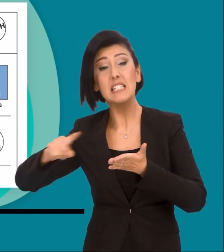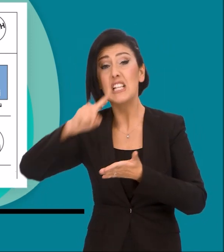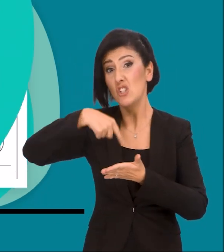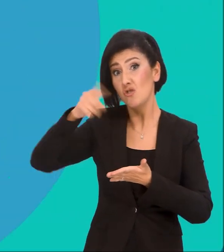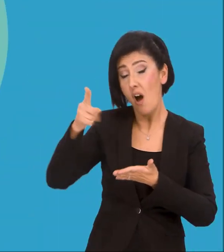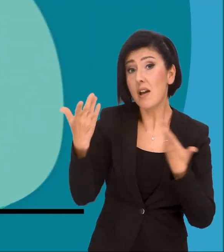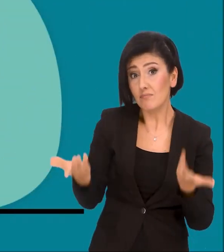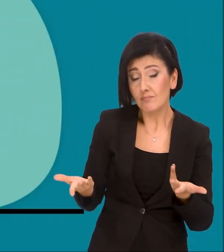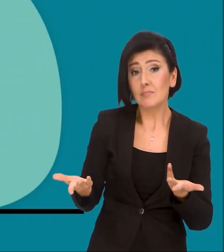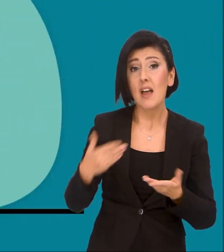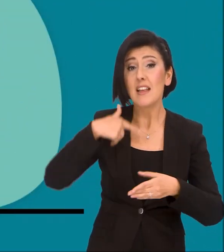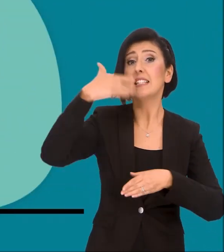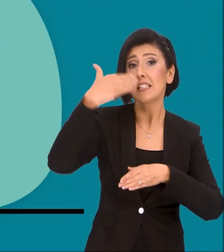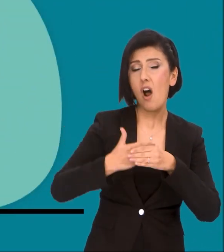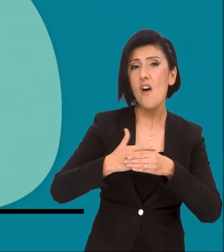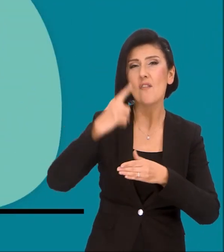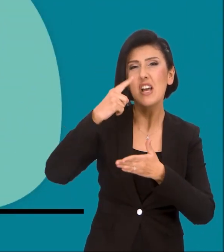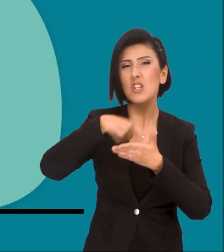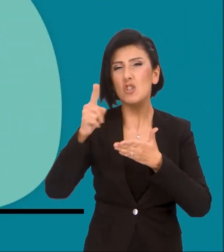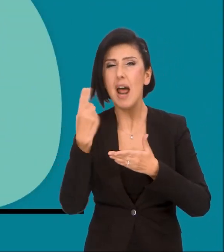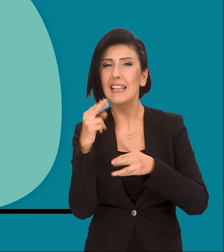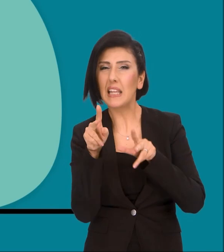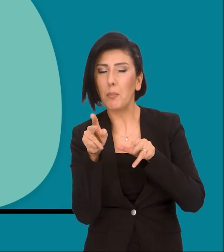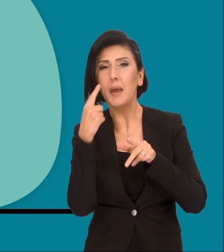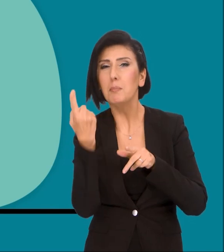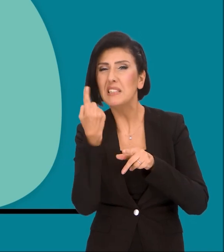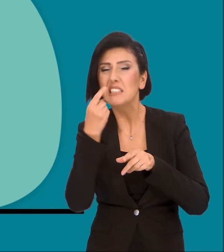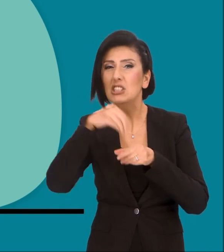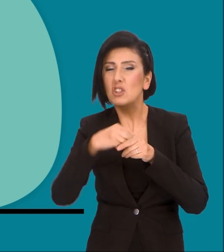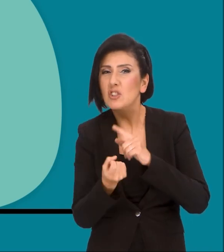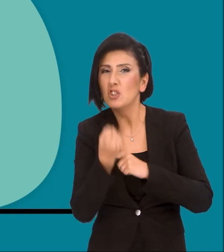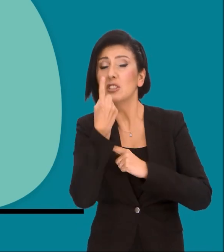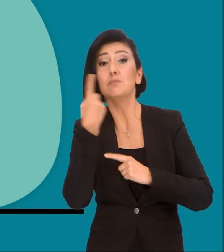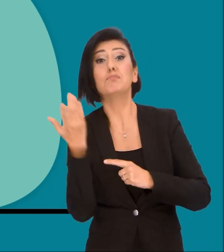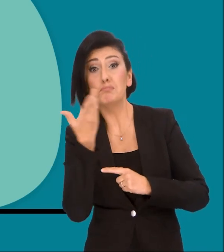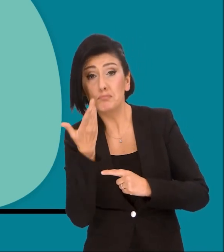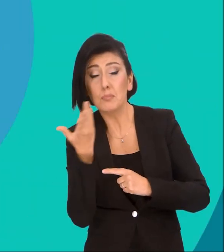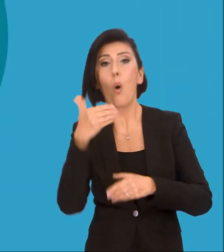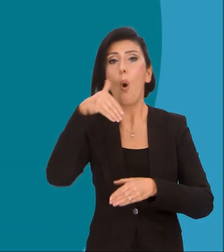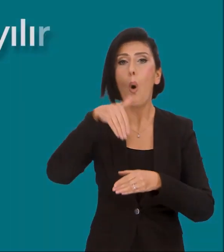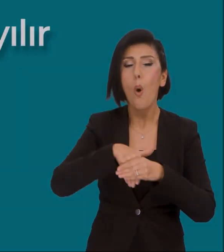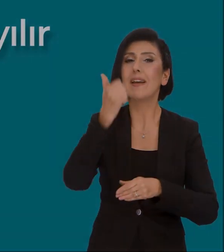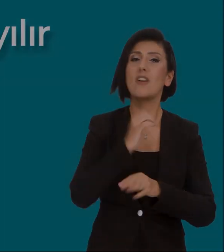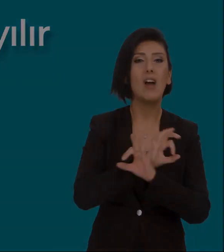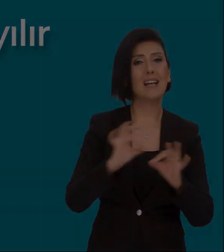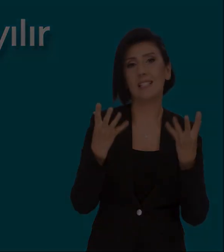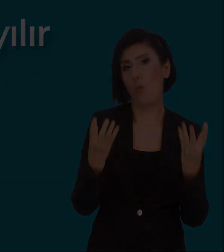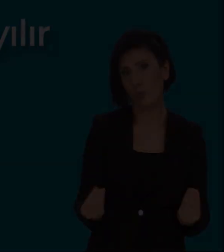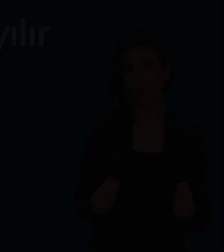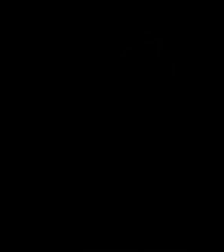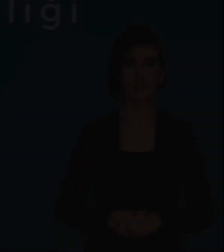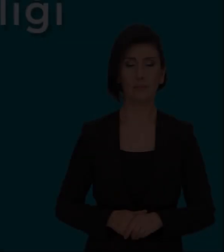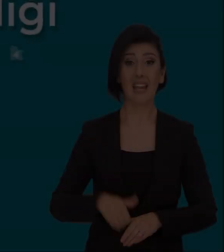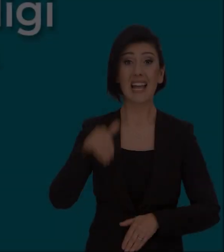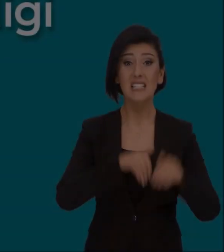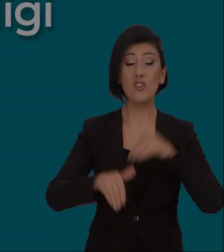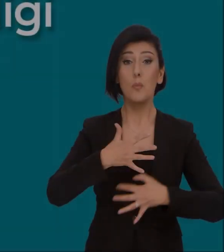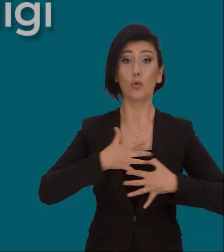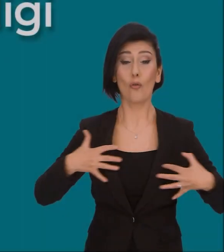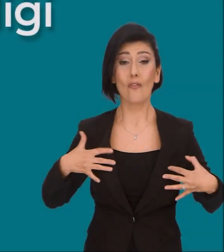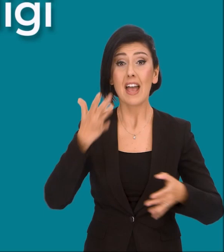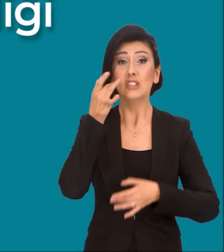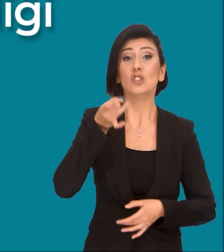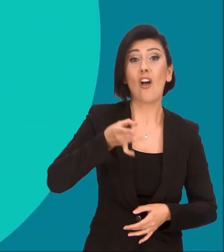işaretlenmesi, zarftan işaret amacı taşıyan herhangi bir madde çıkmış olması hallerinde oyunuz geçersiz sayılır. Seçim